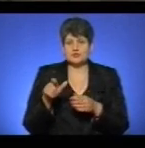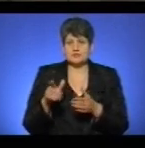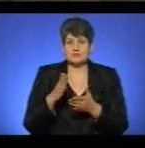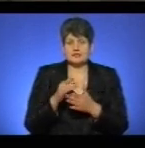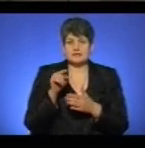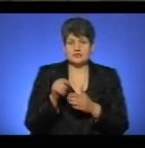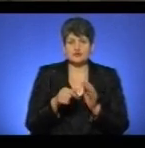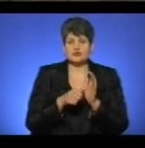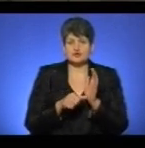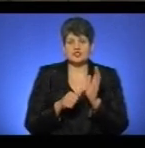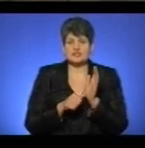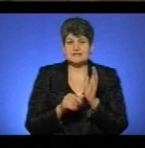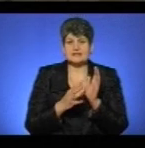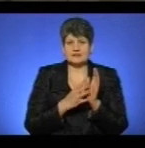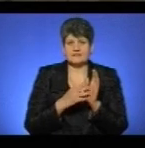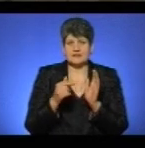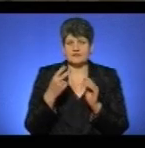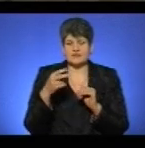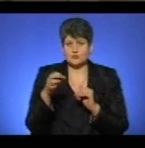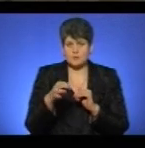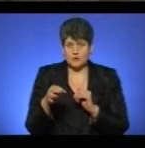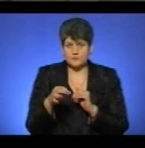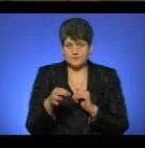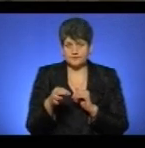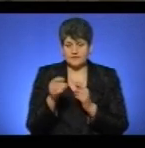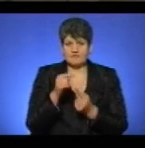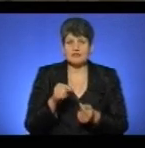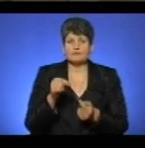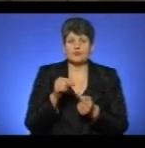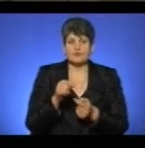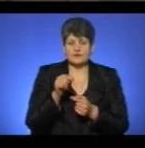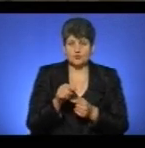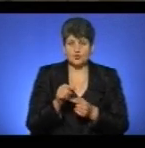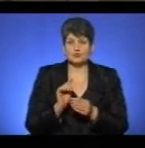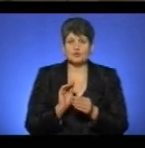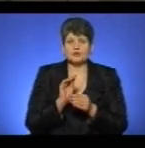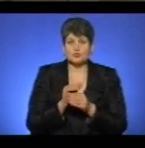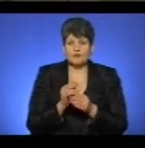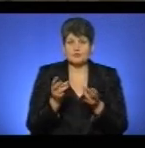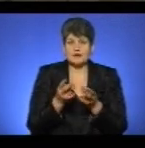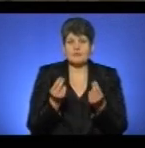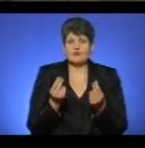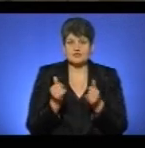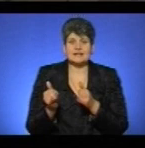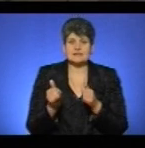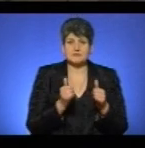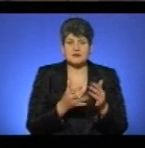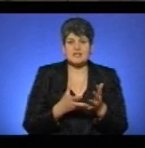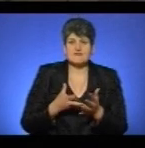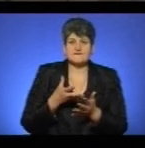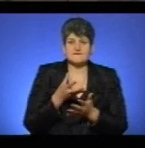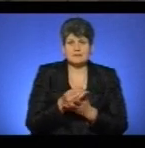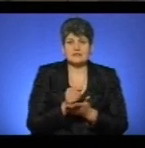1669 гривень 20 копійок. Відповідно, додаткова потреба в коштах для забезпечення виплати